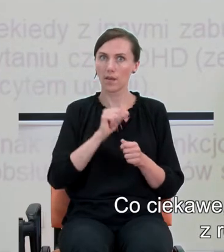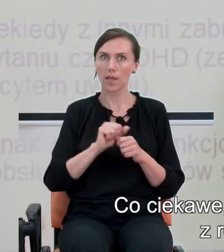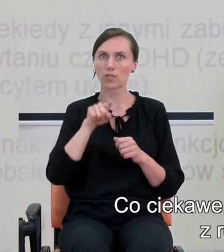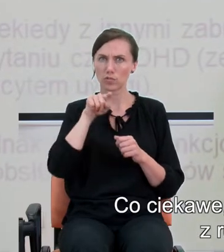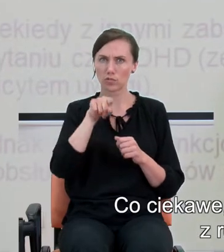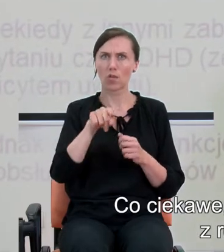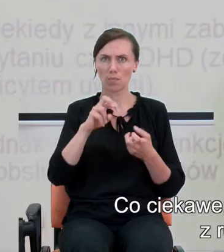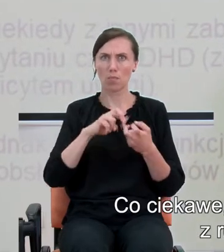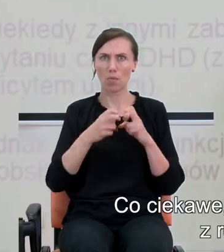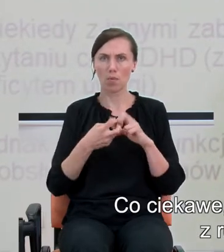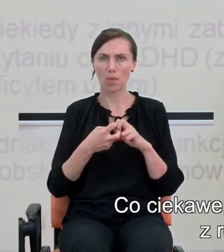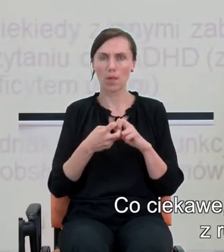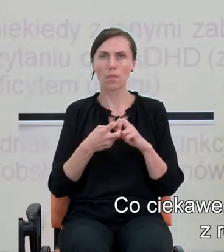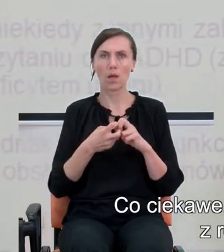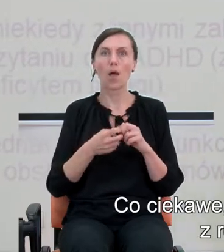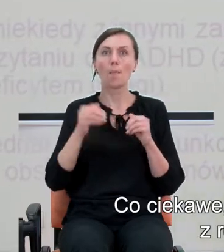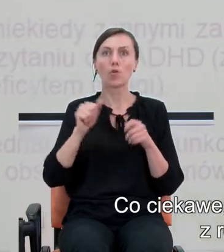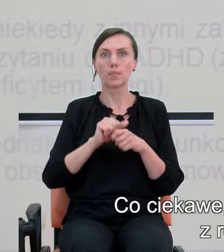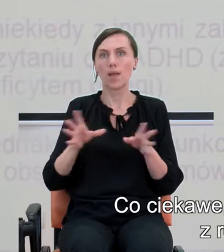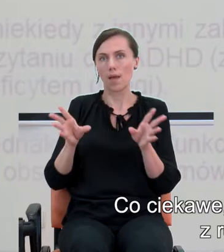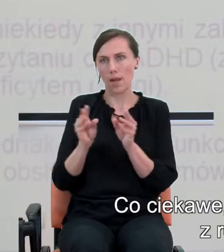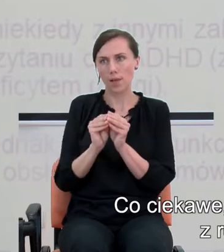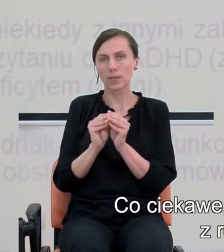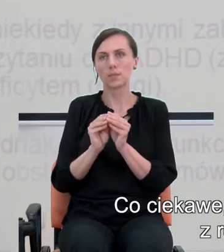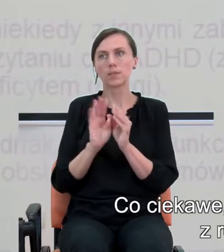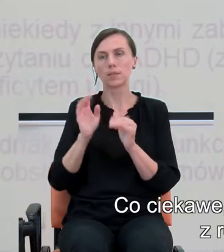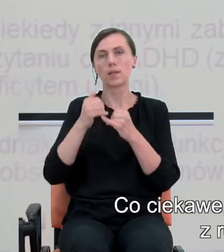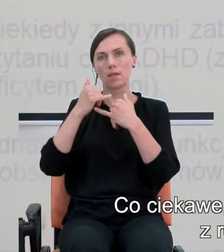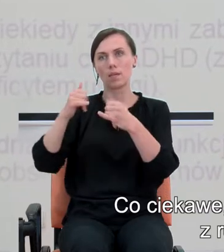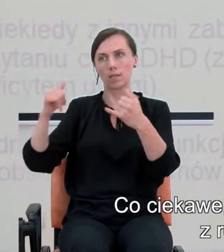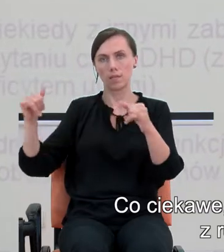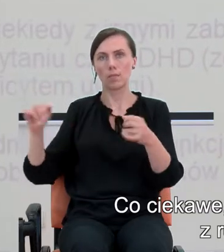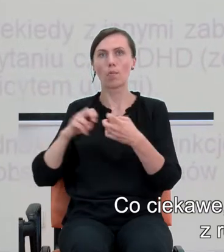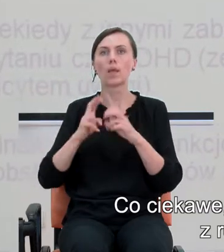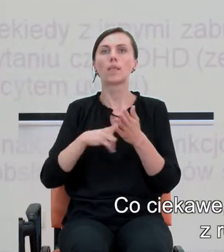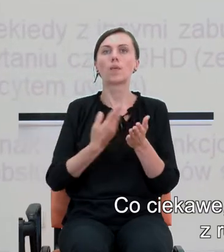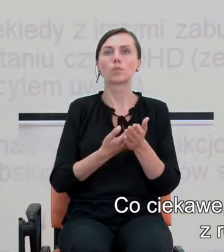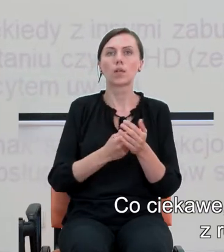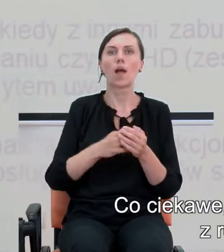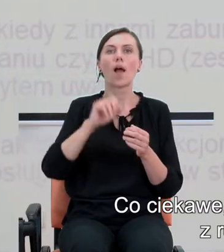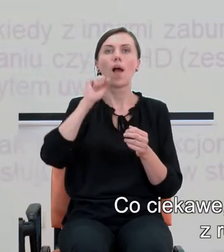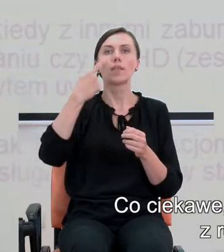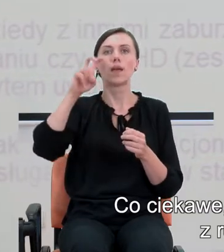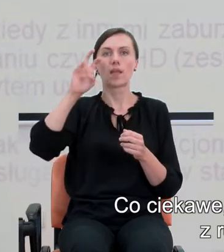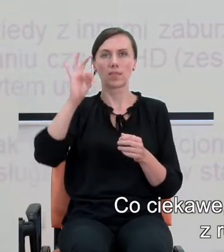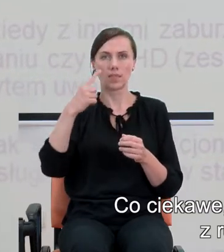zaburzenie, choć może współwystępować z różnymi innymi, na przykład z ADHD,